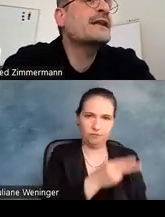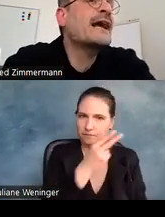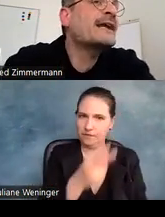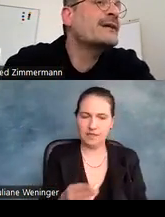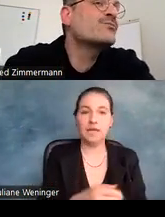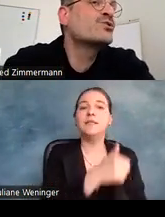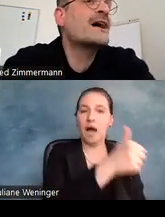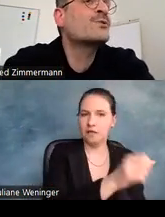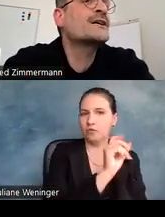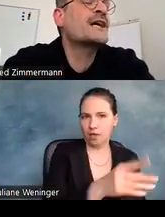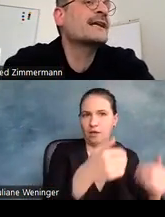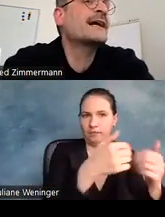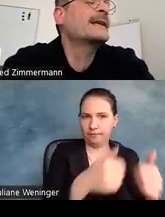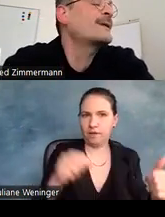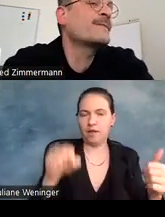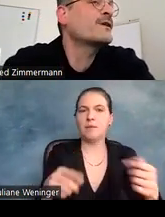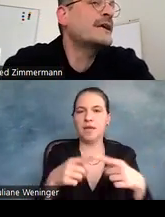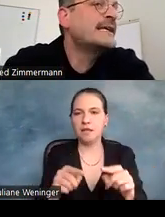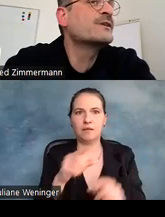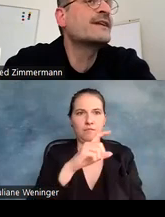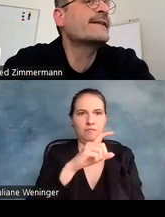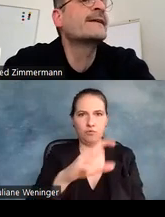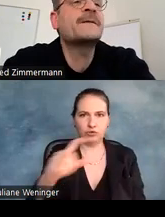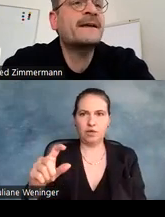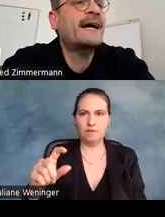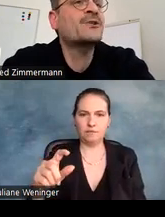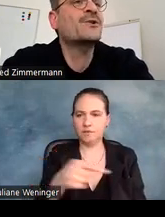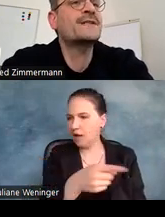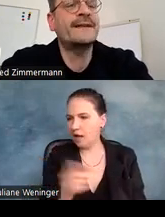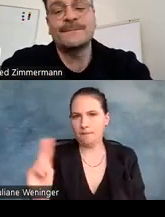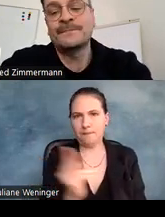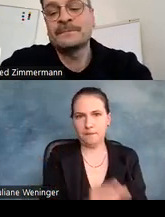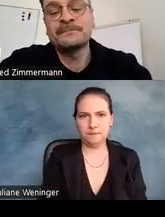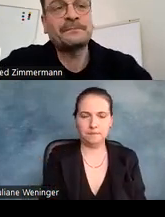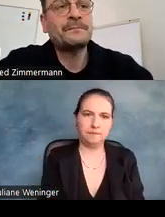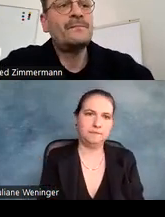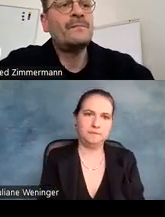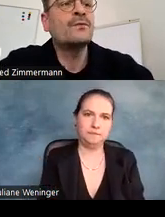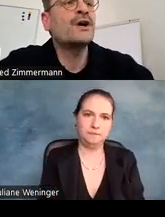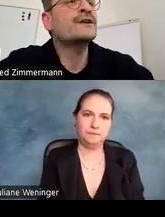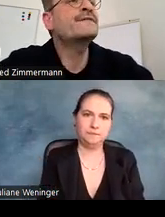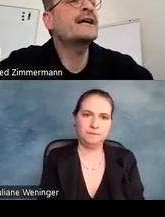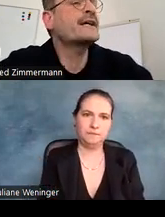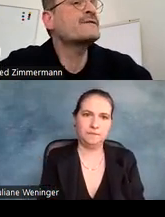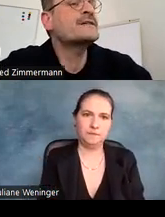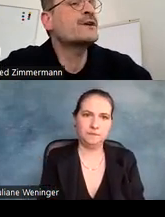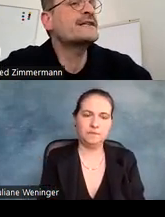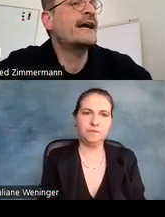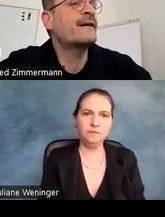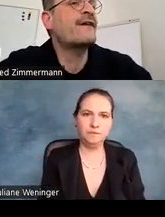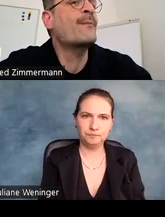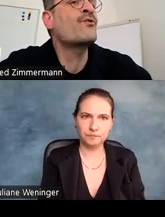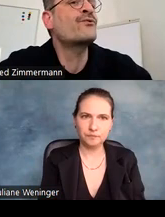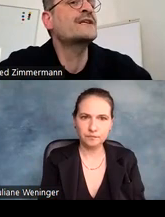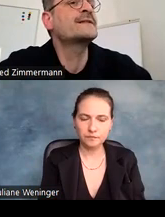noch von den anderen beiden Buchstaben unterscheiden kann, aber eben I und L keine Chance hat. Und auch hier wieder, ich will jetzt wirklich